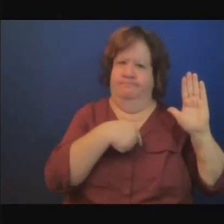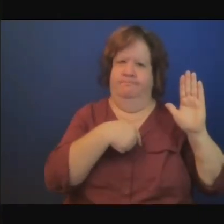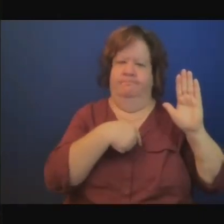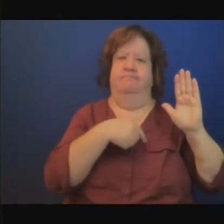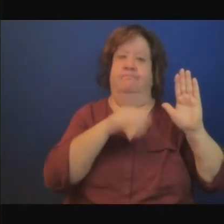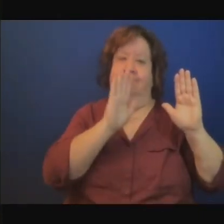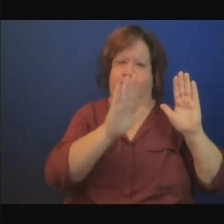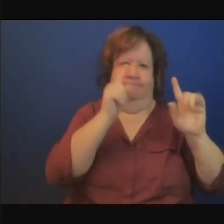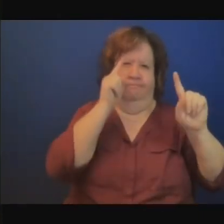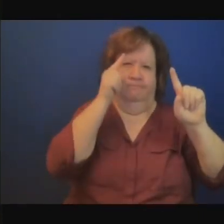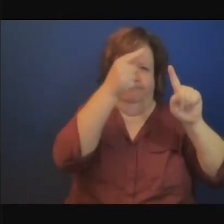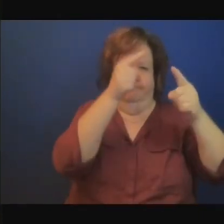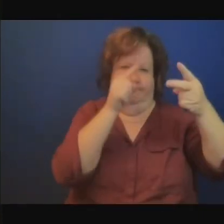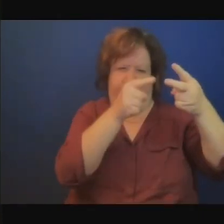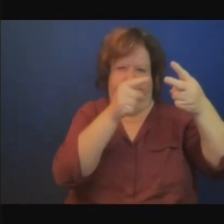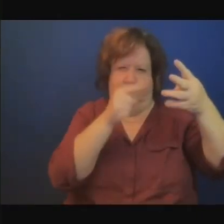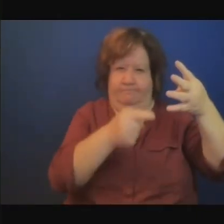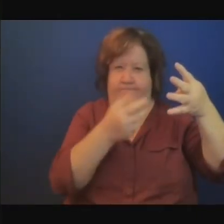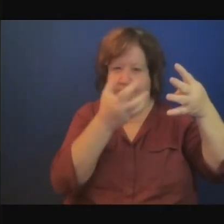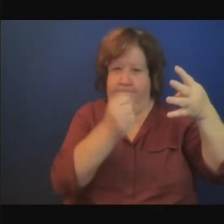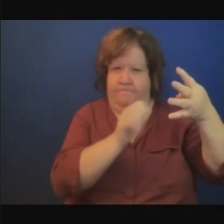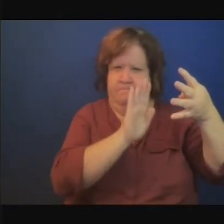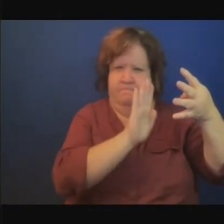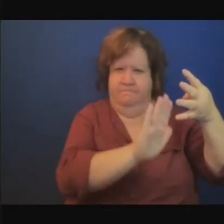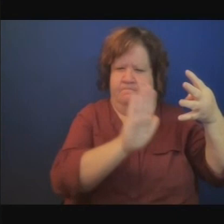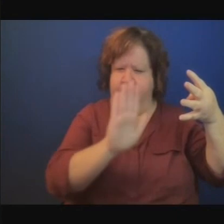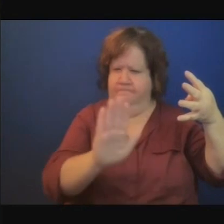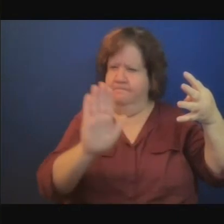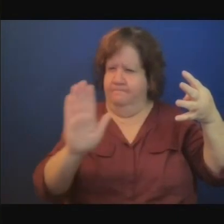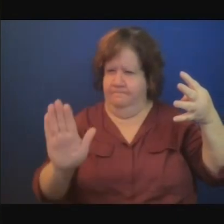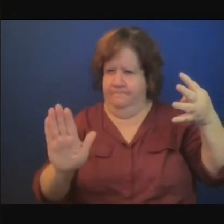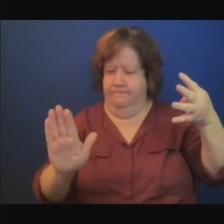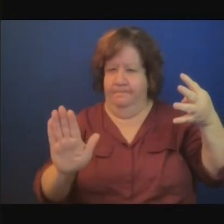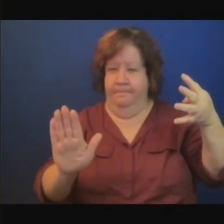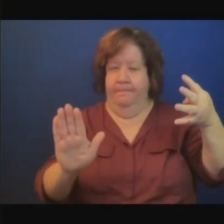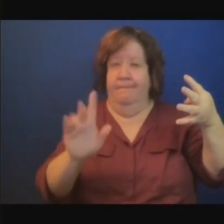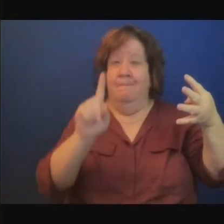maintenant la question c'est de mettre en oeuvre pour être honoré ces engagements